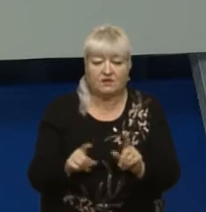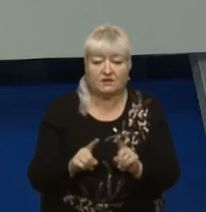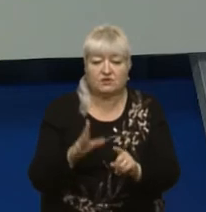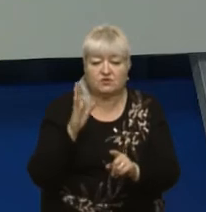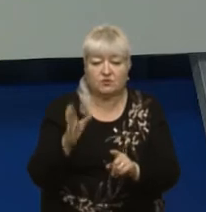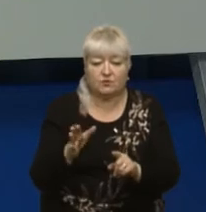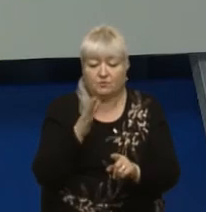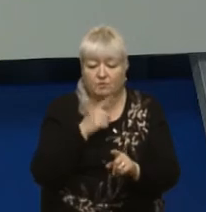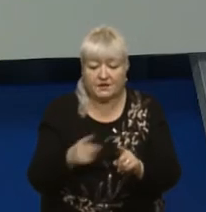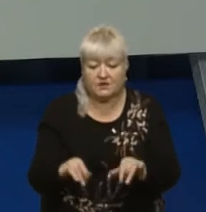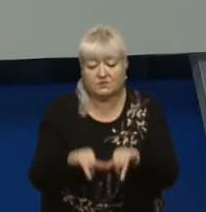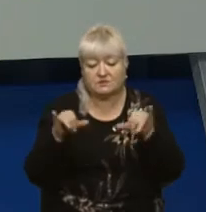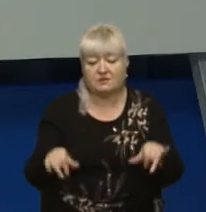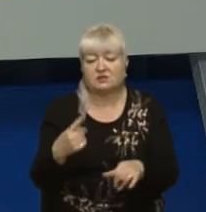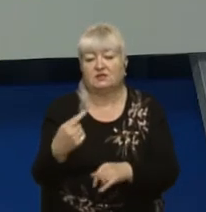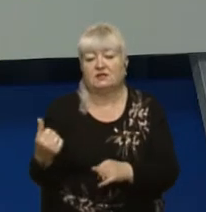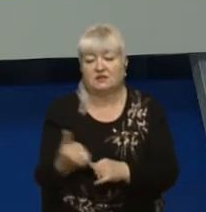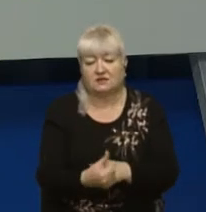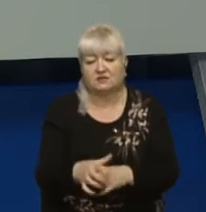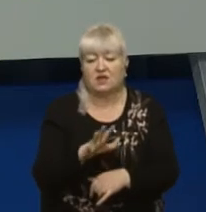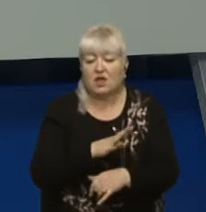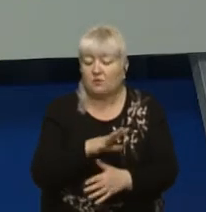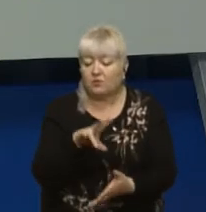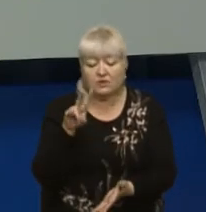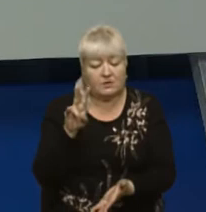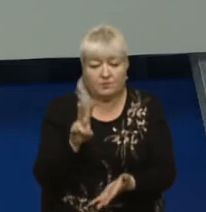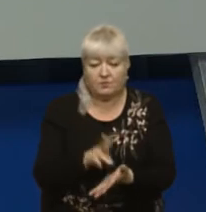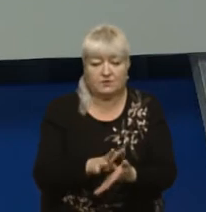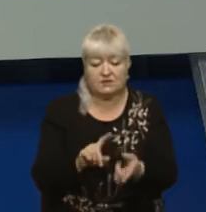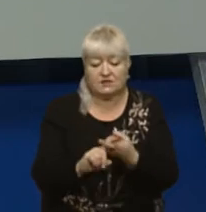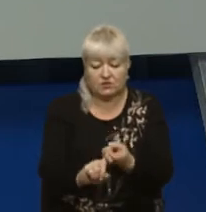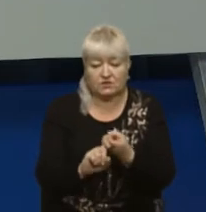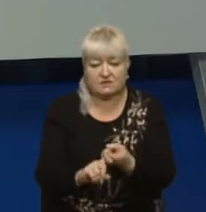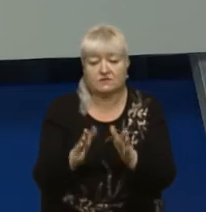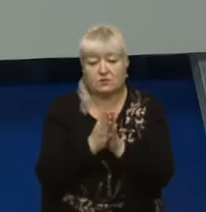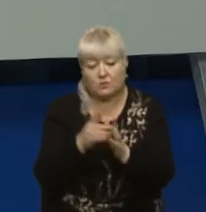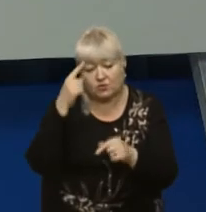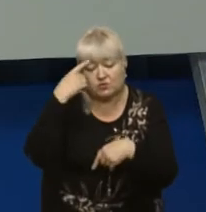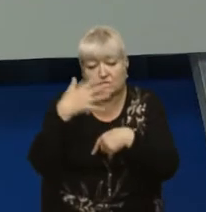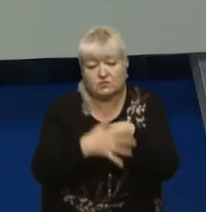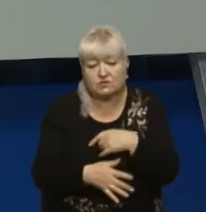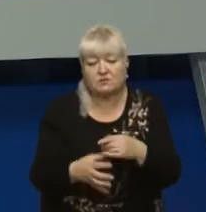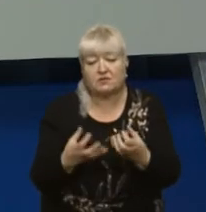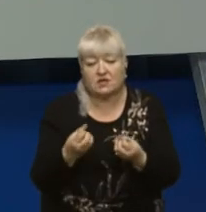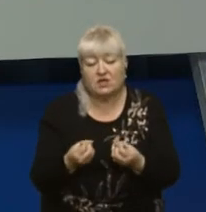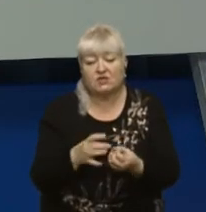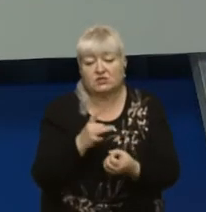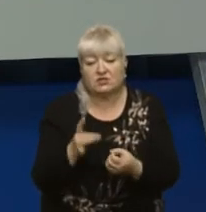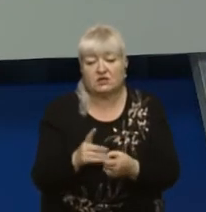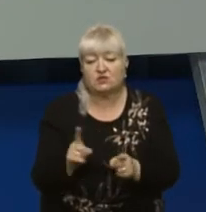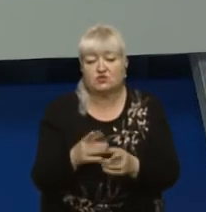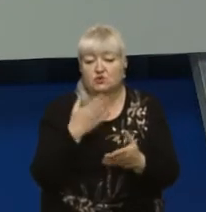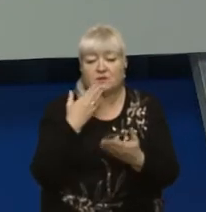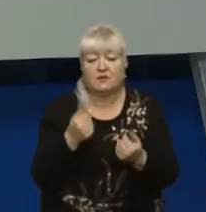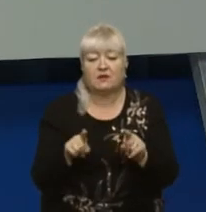період, збільшувалися на тиждень. Ми постійно були з ними на зв'язку, тому прошу зрозуміти ще раз всіх, що немає механізму, як роботи. На